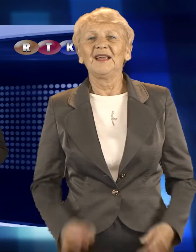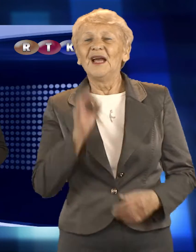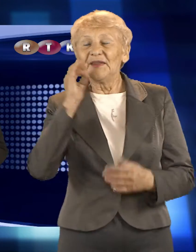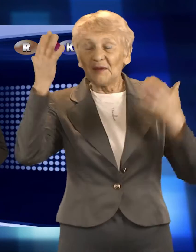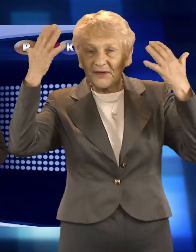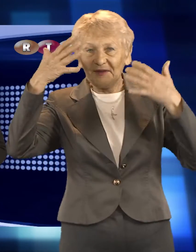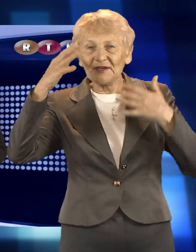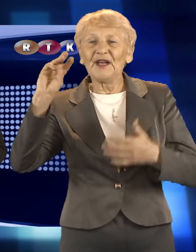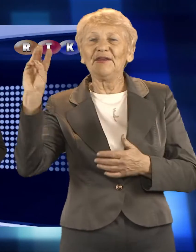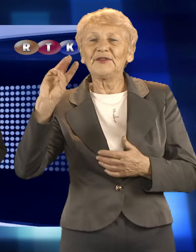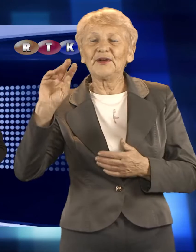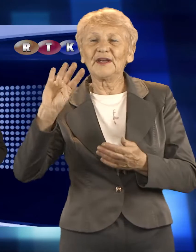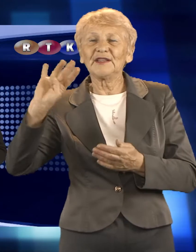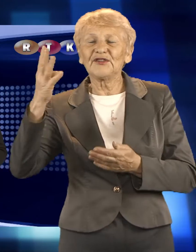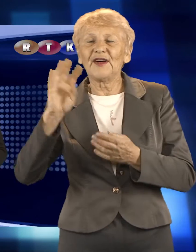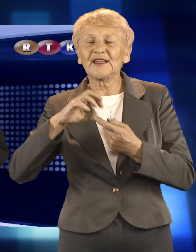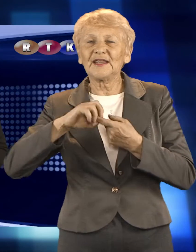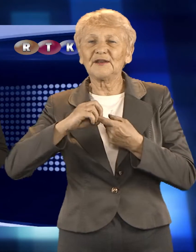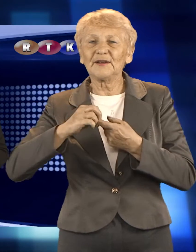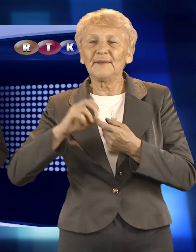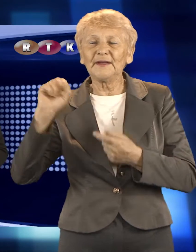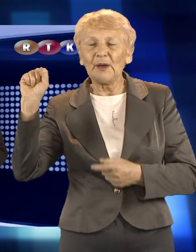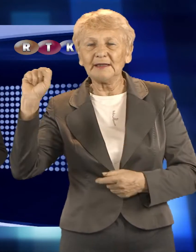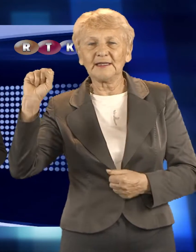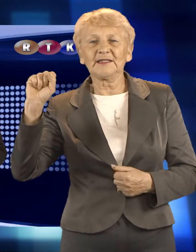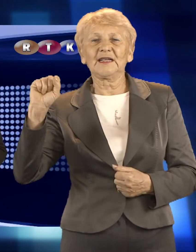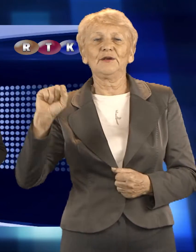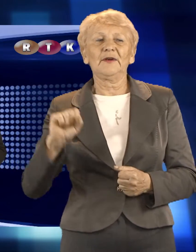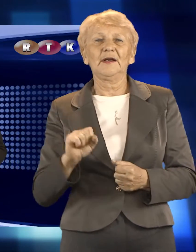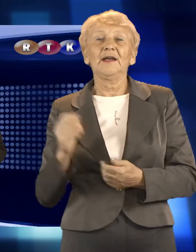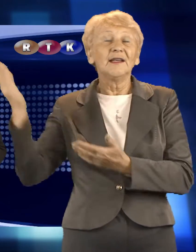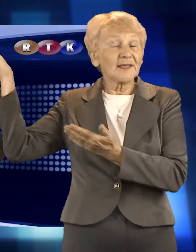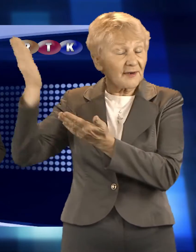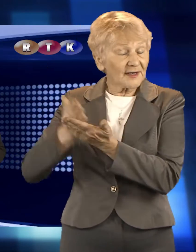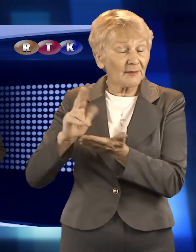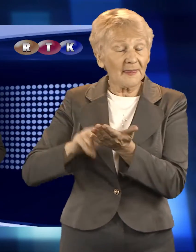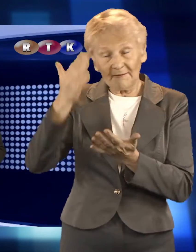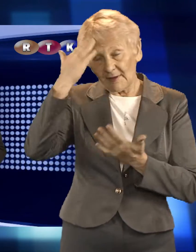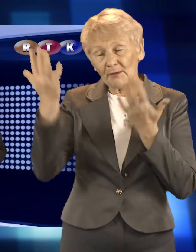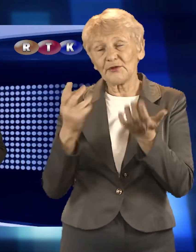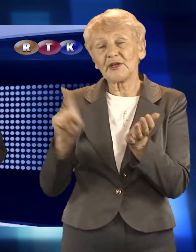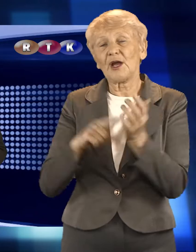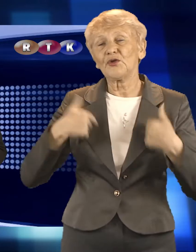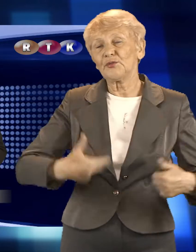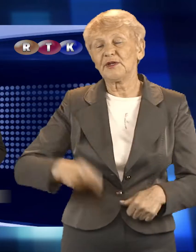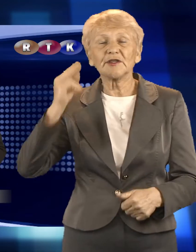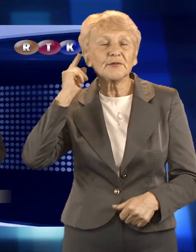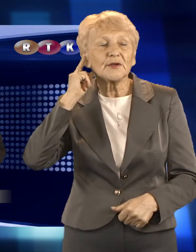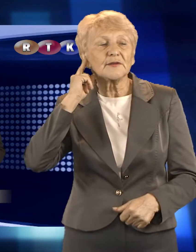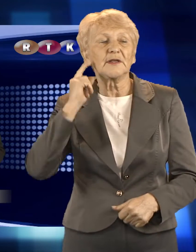Dobry wieczór, dziś wtorek, 4 grudnia, Joanna Jędraszczyk-Kałowak. Zapraszam na Wiadomości dla Niesłyszących.